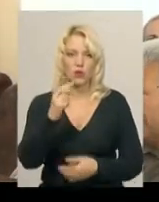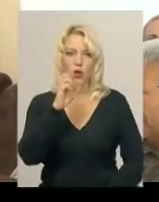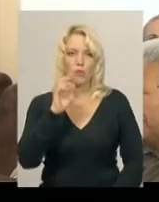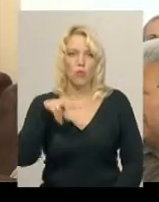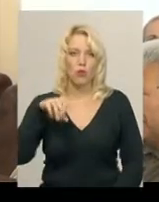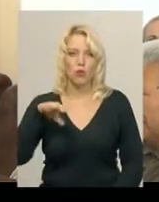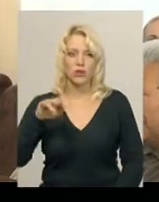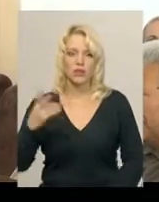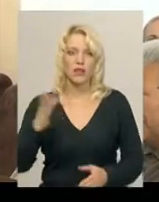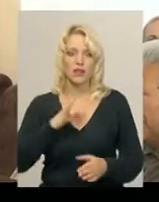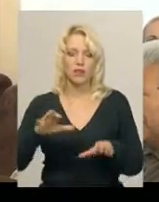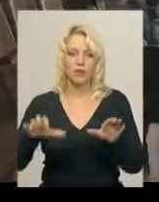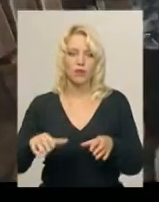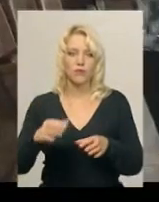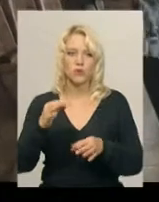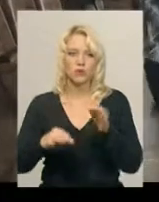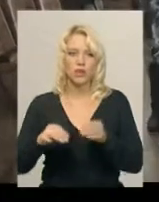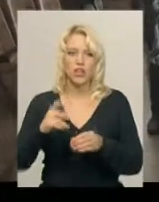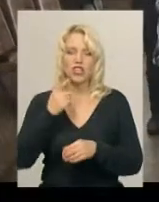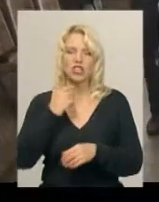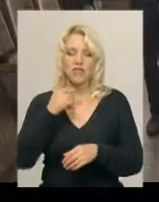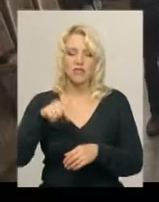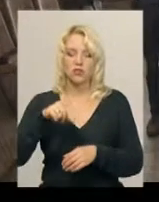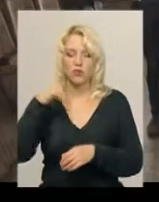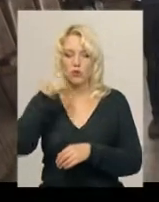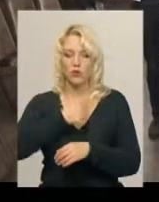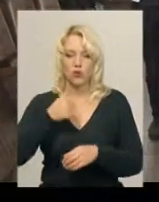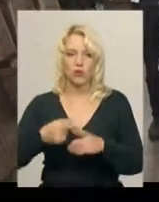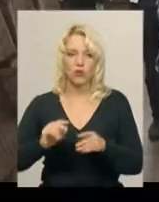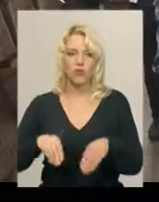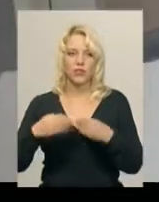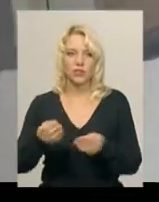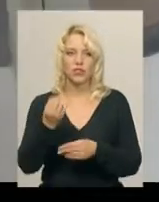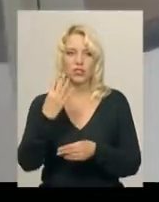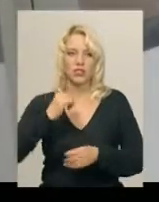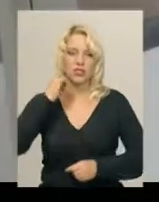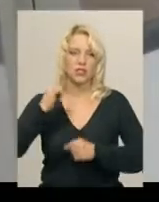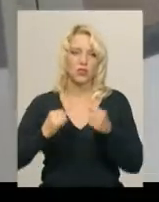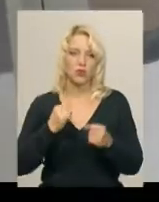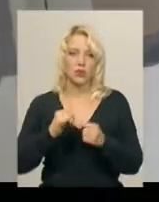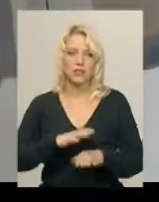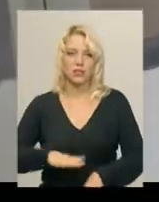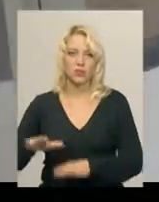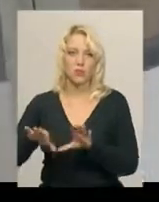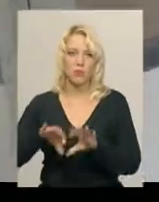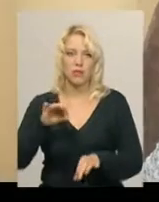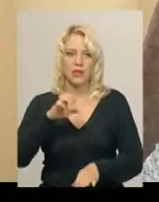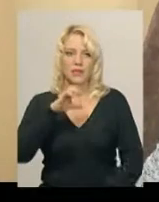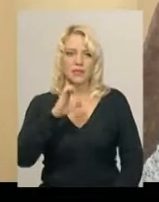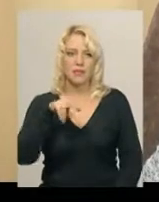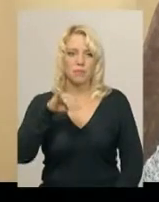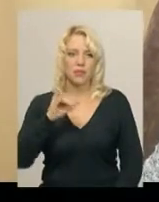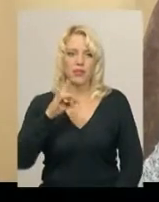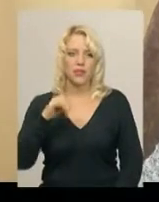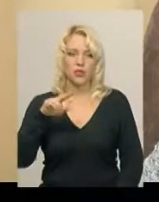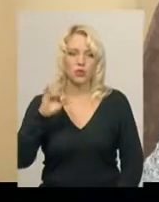який головував у сиді з червня цього року. За нього із 18 виборців віддали голоси 14 колег. Заступницею обрали Тетяну Спірідонову. За неї